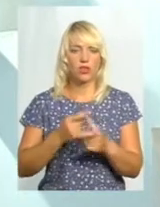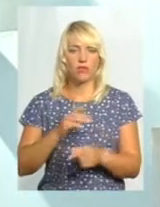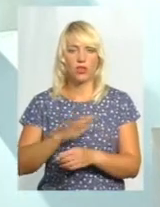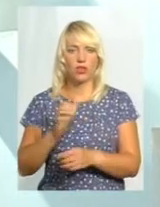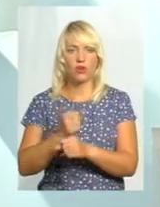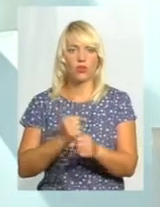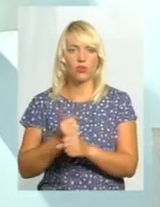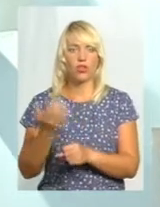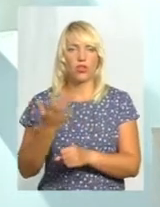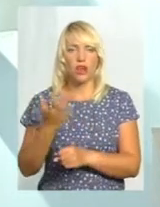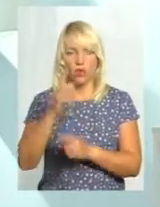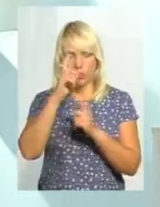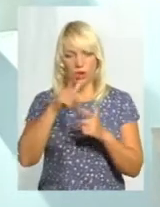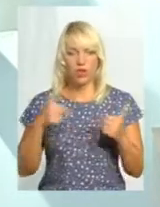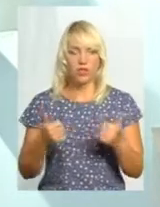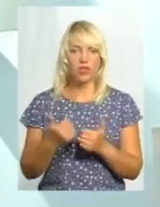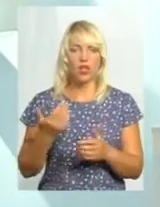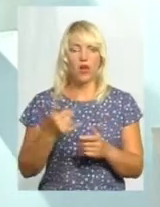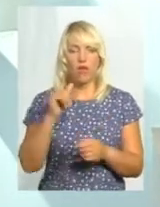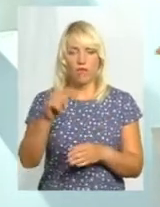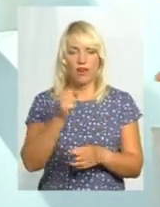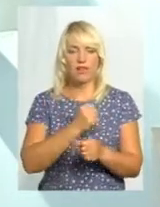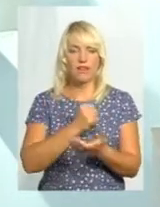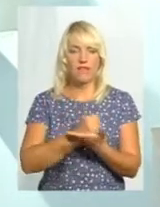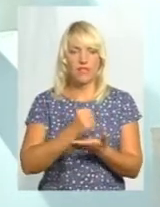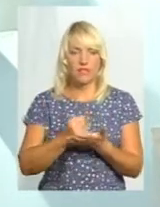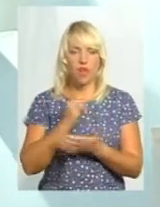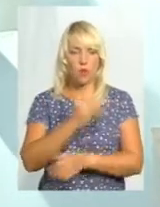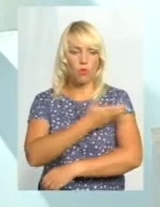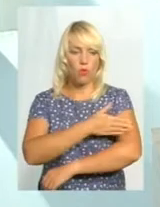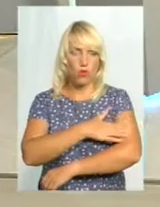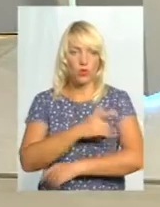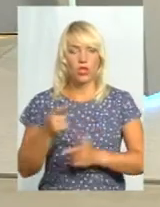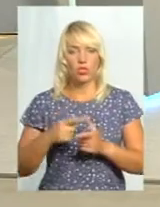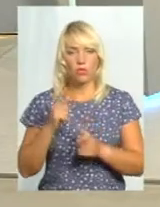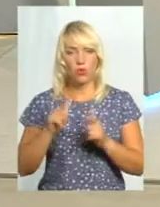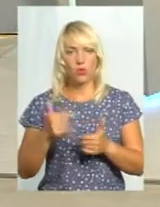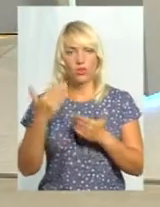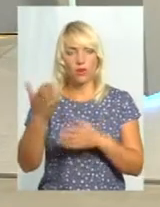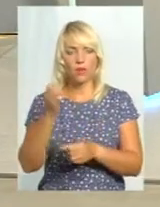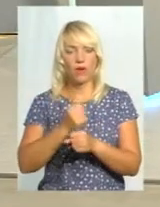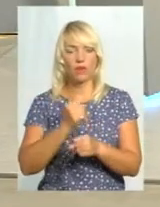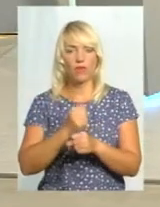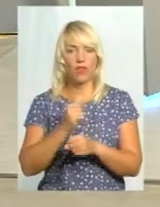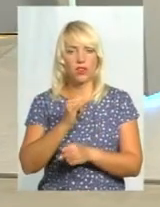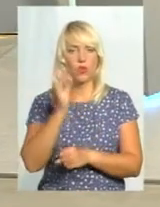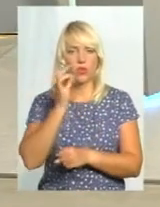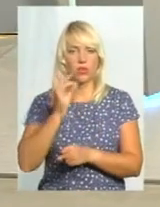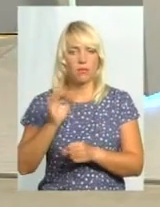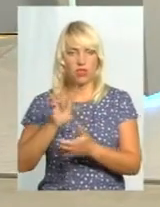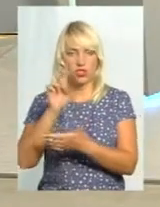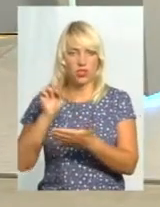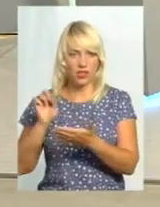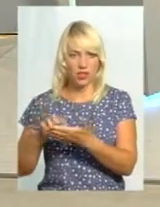країну вас віза в Польщу, чи погодитесь ви працювати в Німеччині. В принципі, це ось цей випадок. А друга провокація – договір.